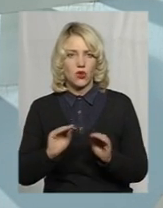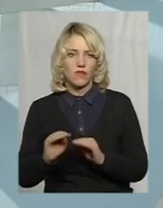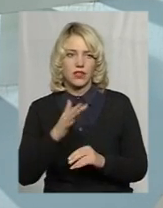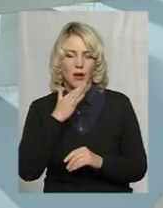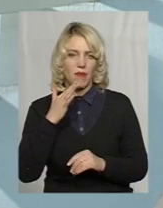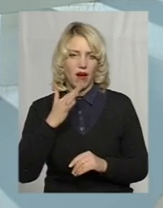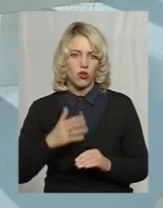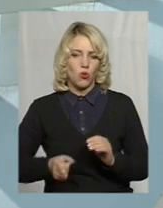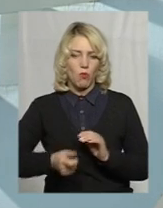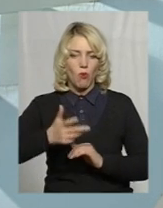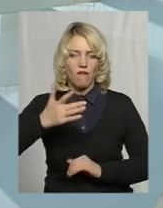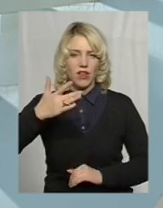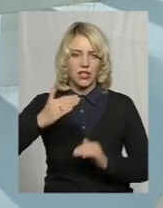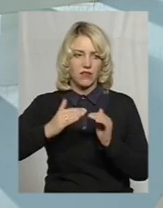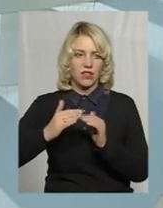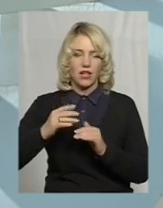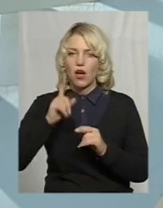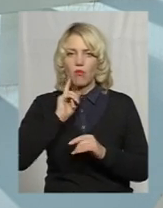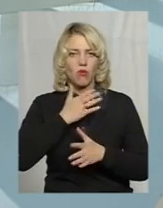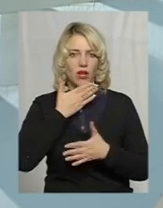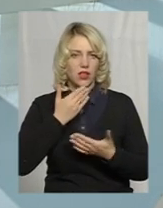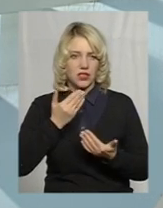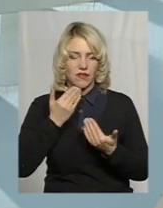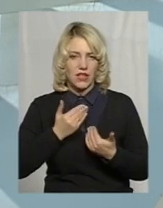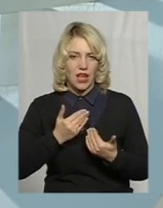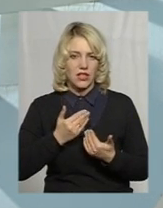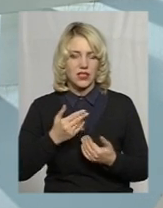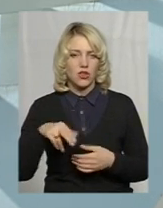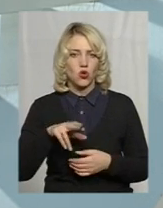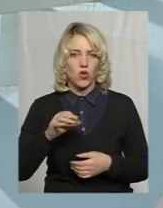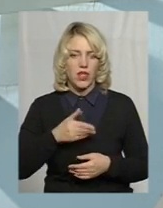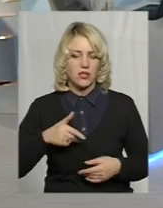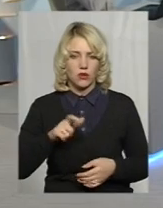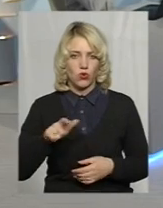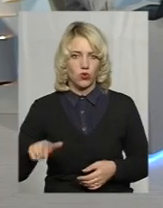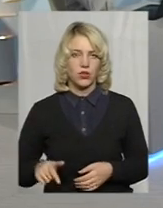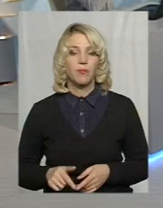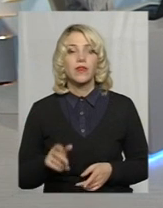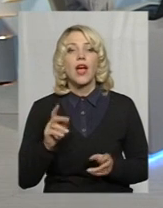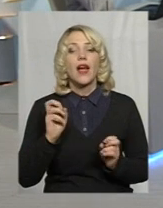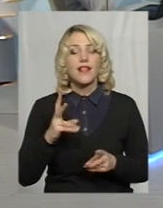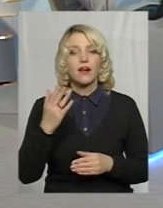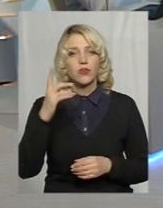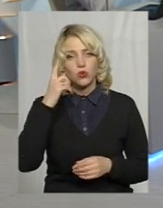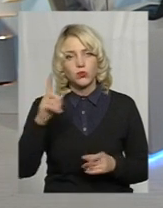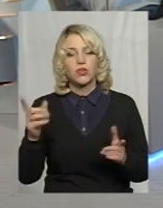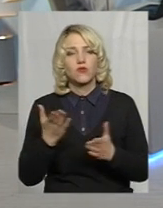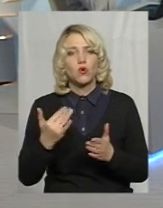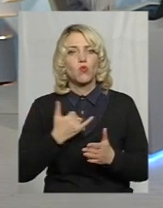багатоповерхівках. Не зверталися, поки до нас люди з цього приводу. А як Ви оважаєте, в чому насамперед проблема